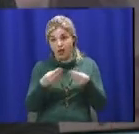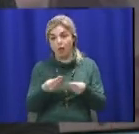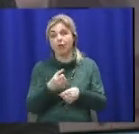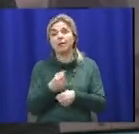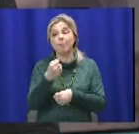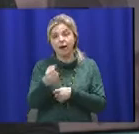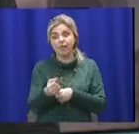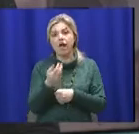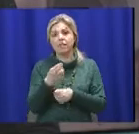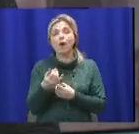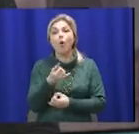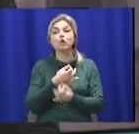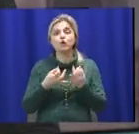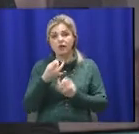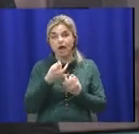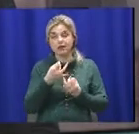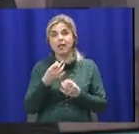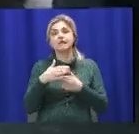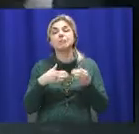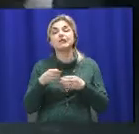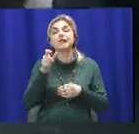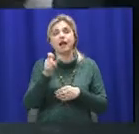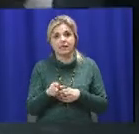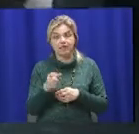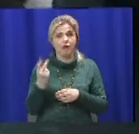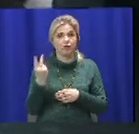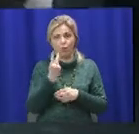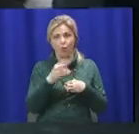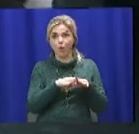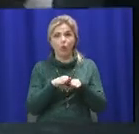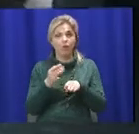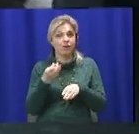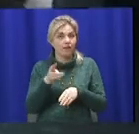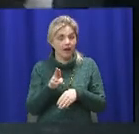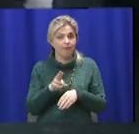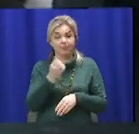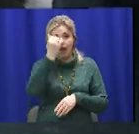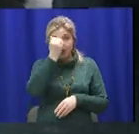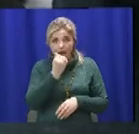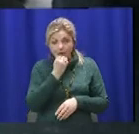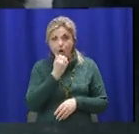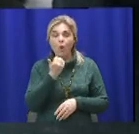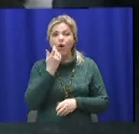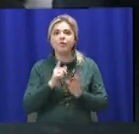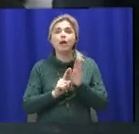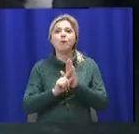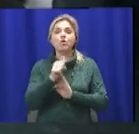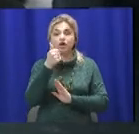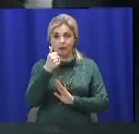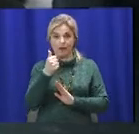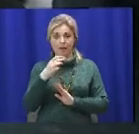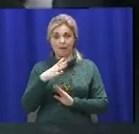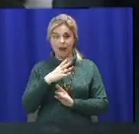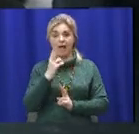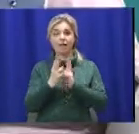консультації узкого спеціаліста на второму рівні. Дякую. Але коли почалась перша хвиля реформи, первинної і вторинної